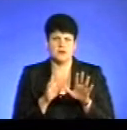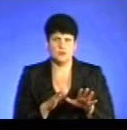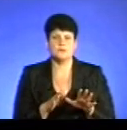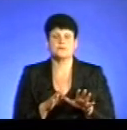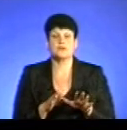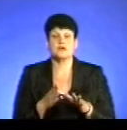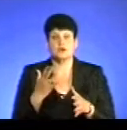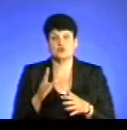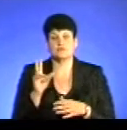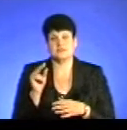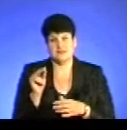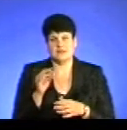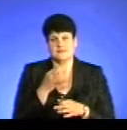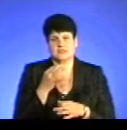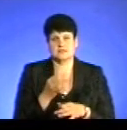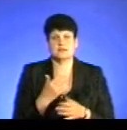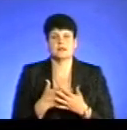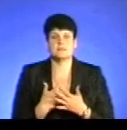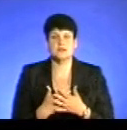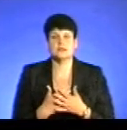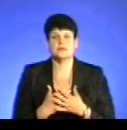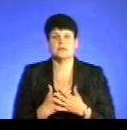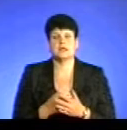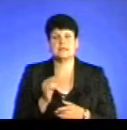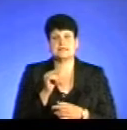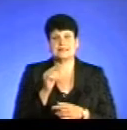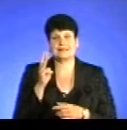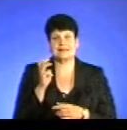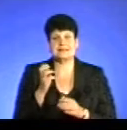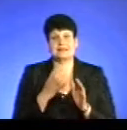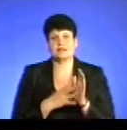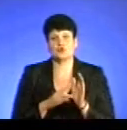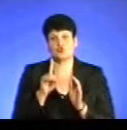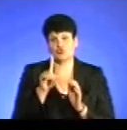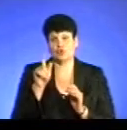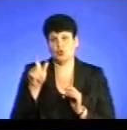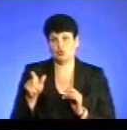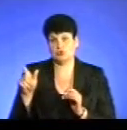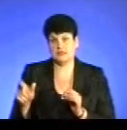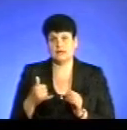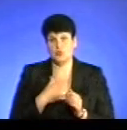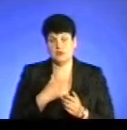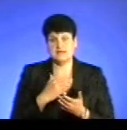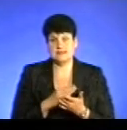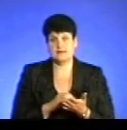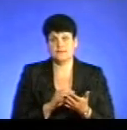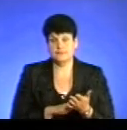взяти по цифрах, то з цих 391 людини, яка в нас знаходиться,